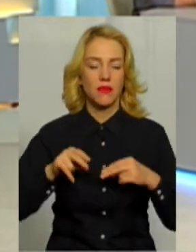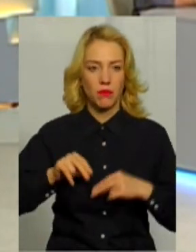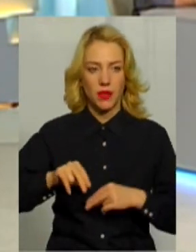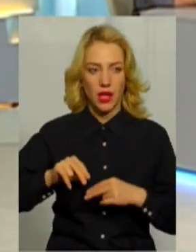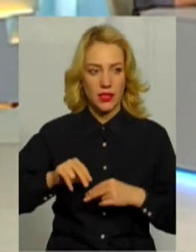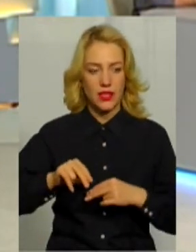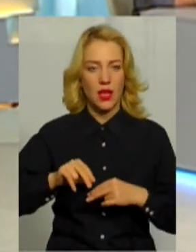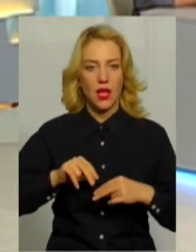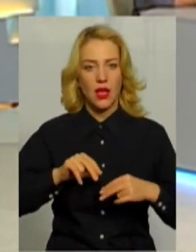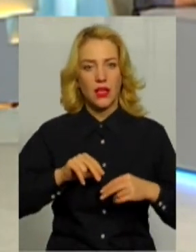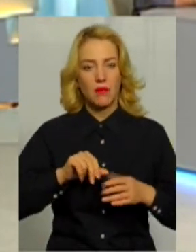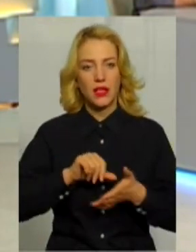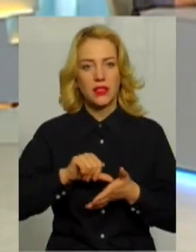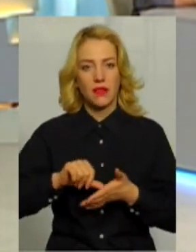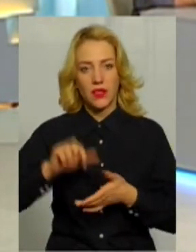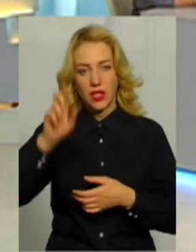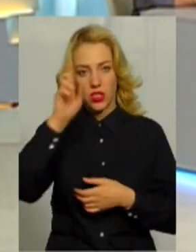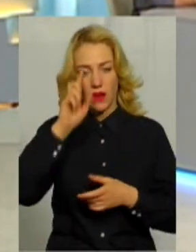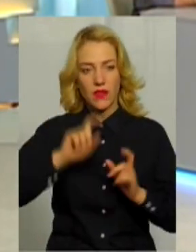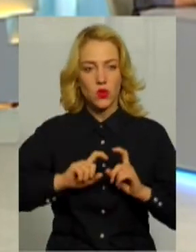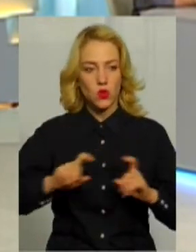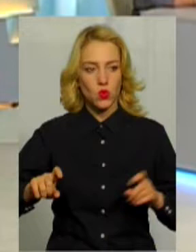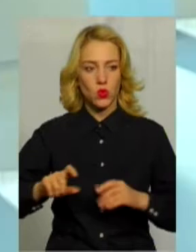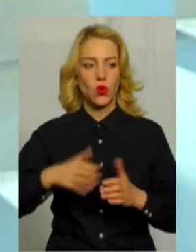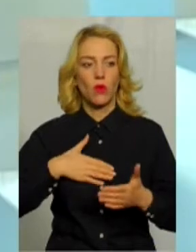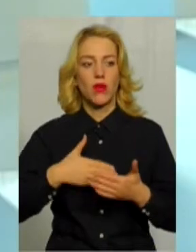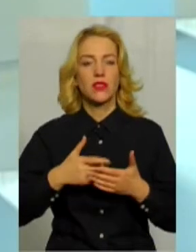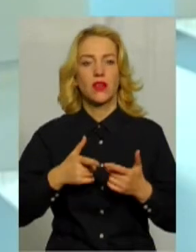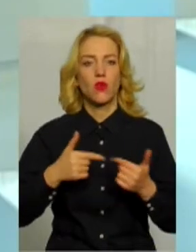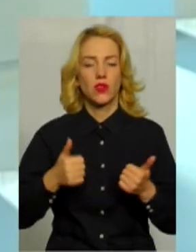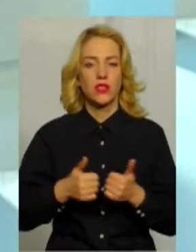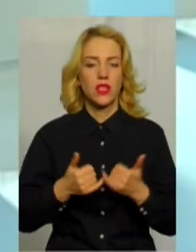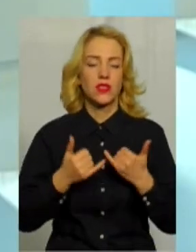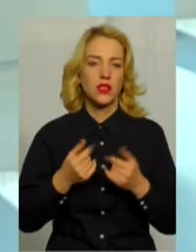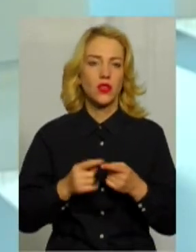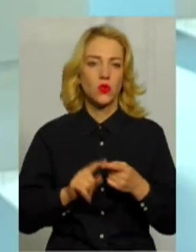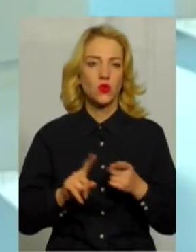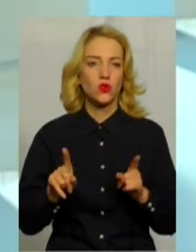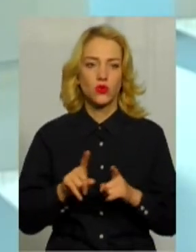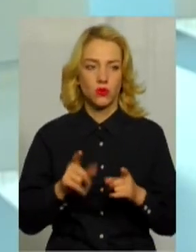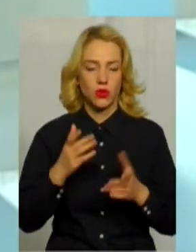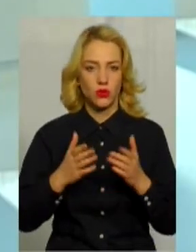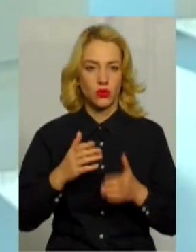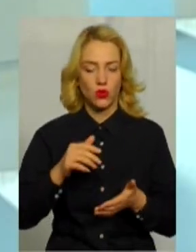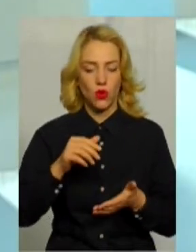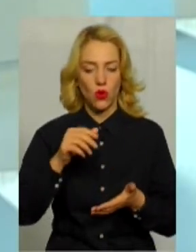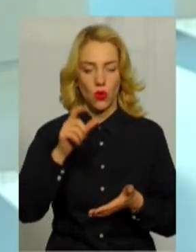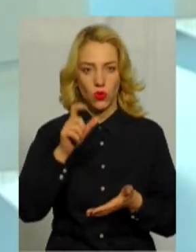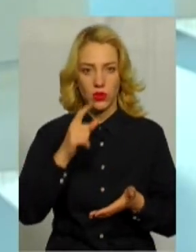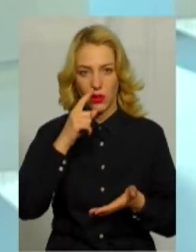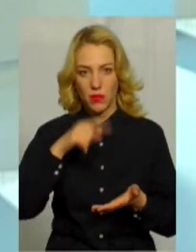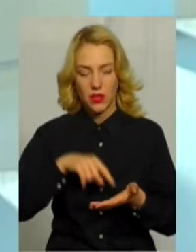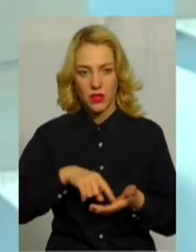представників державних структур і громадських організацій для того, щоб, якщо людина опиняється